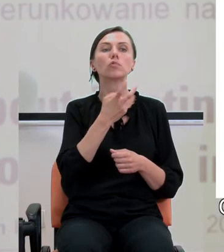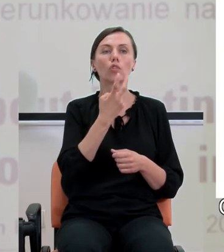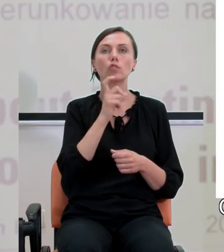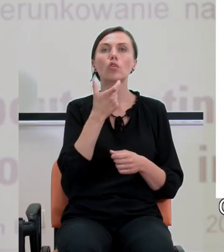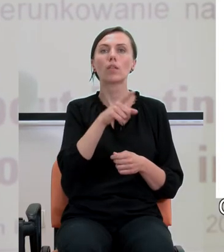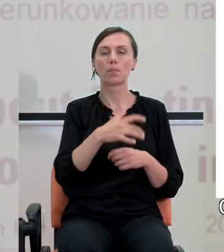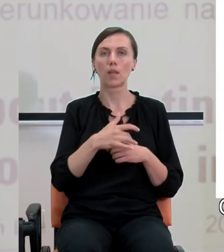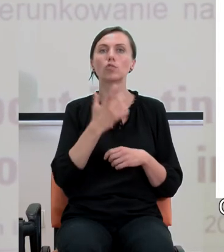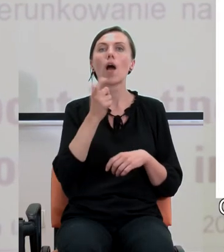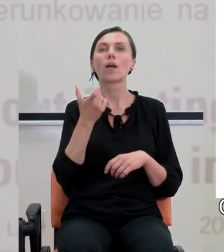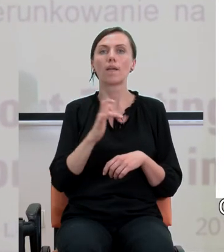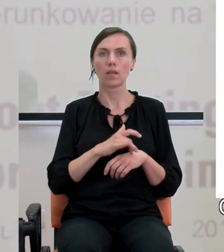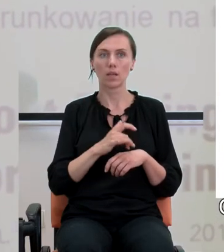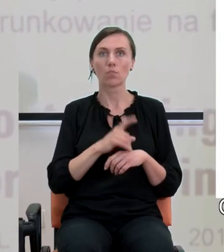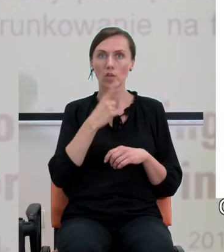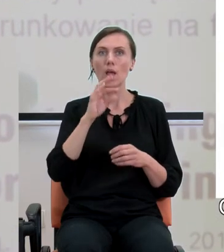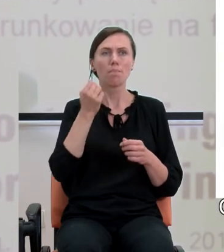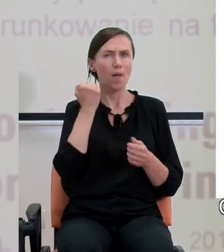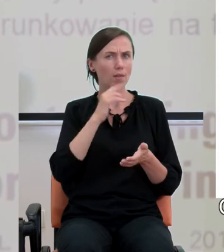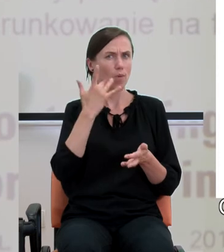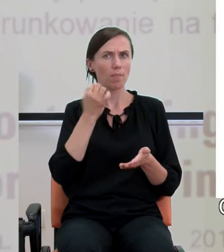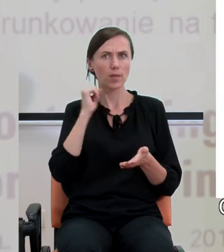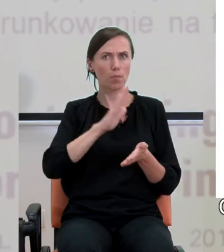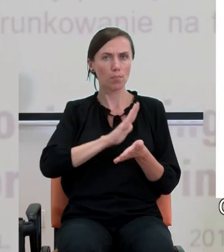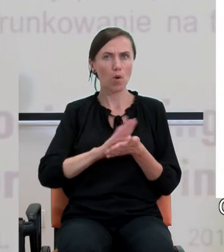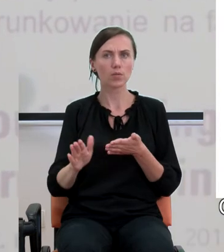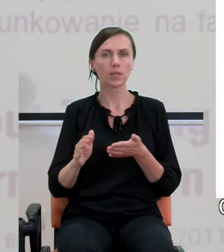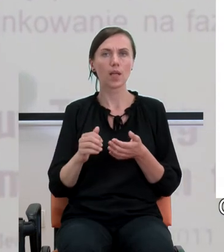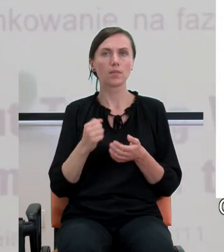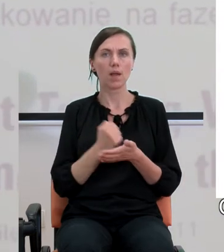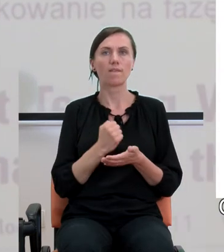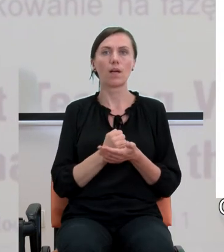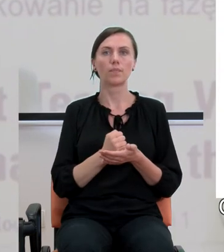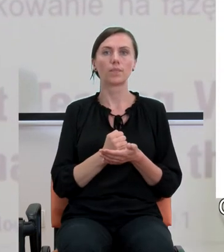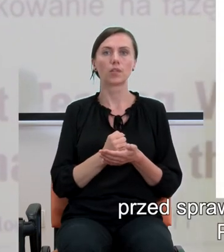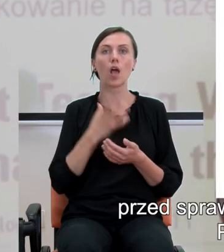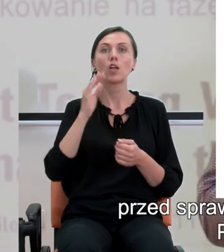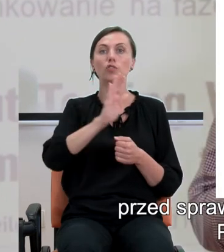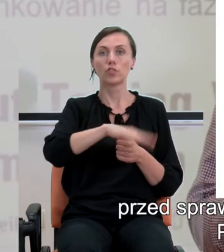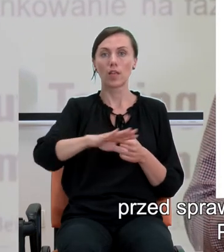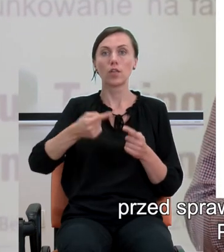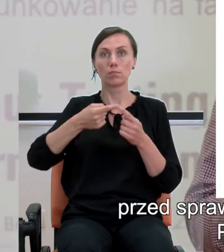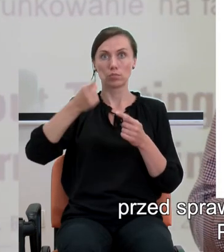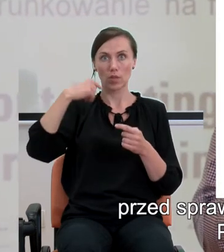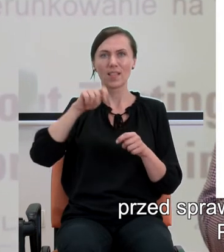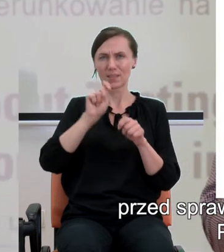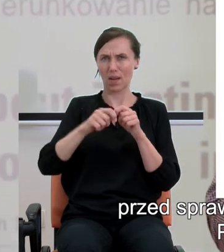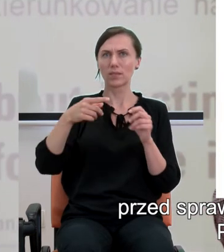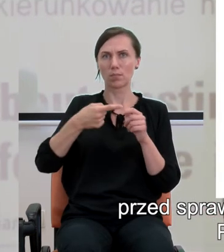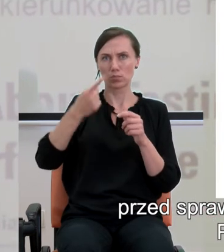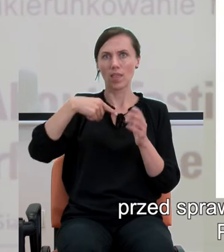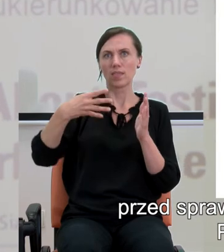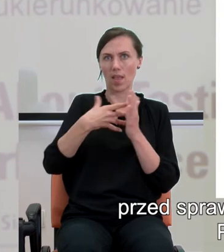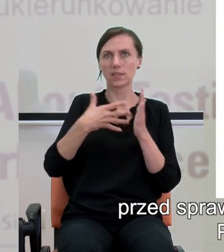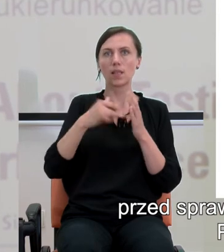że bardzo prosty zabieg polegający na tym, że uczniowie przed sprawdzianem